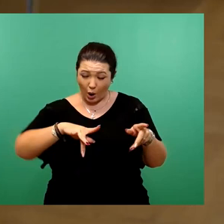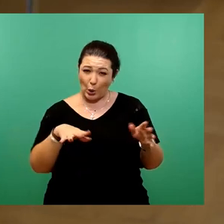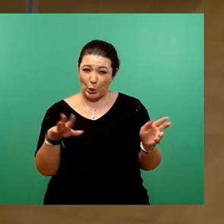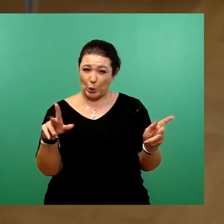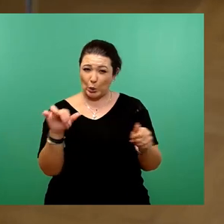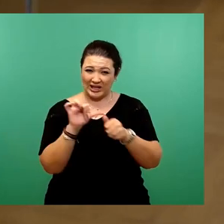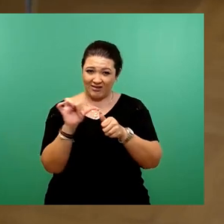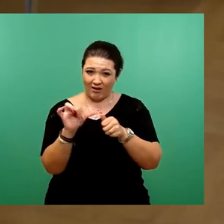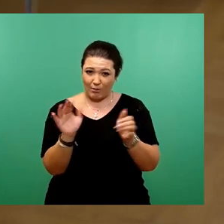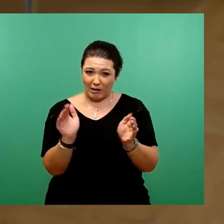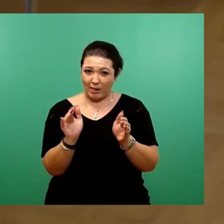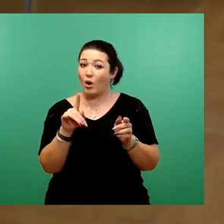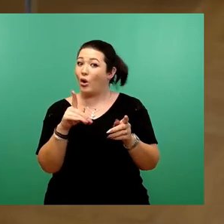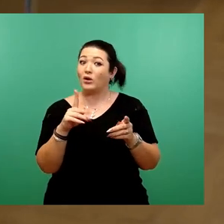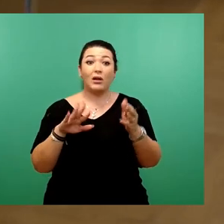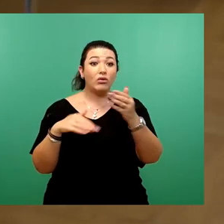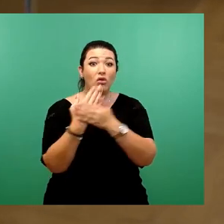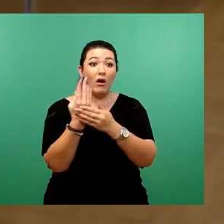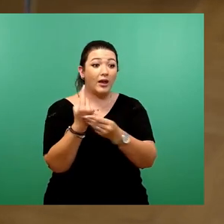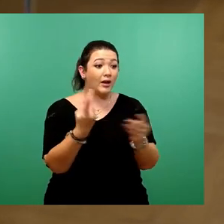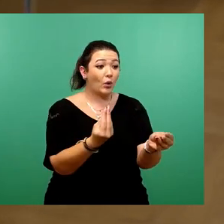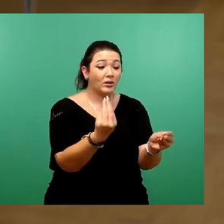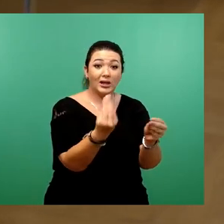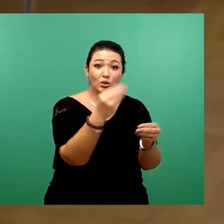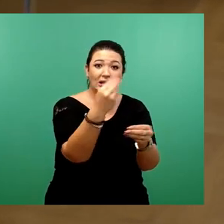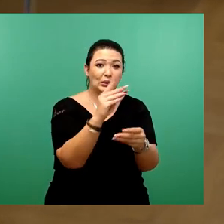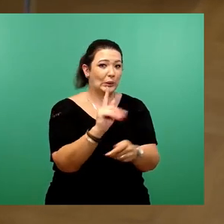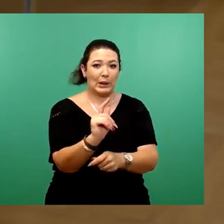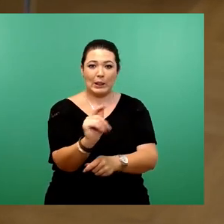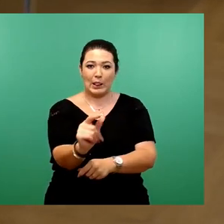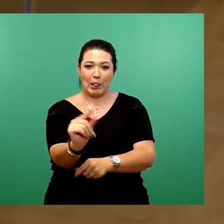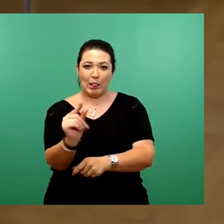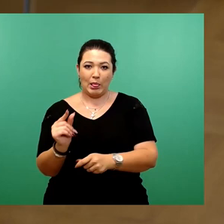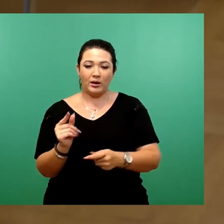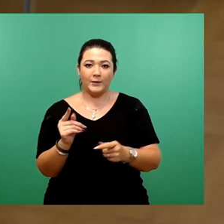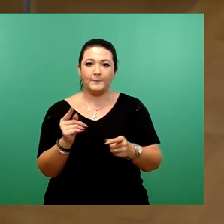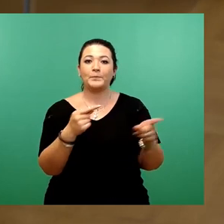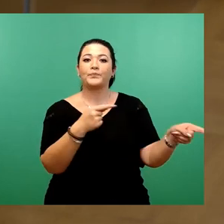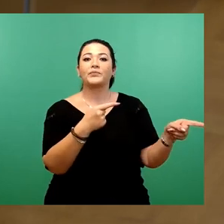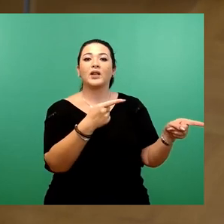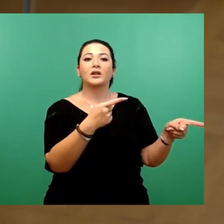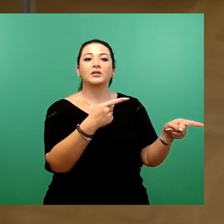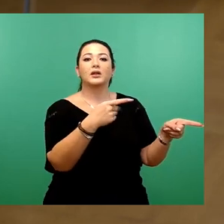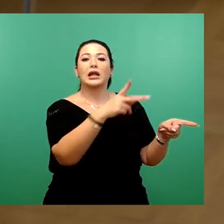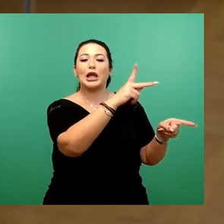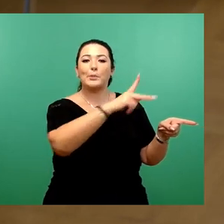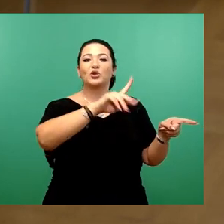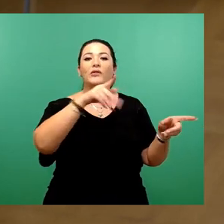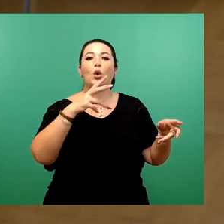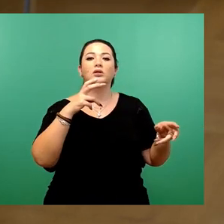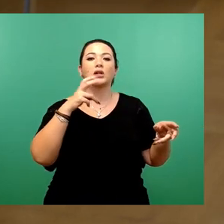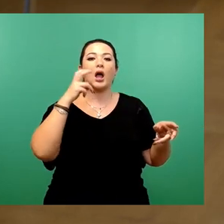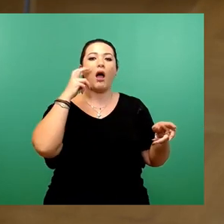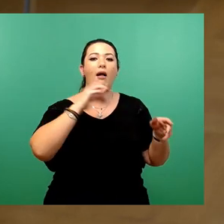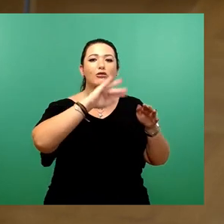Neues ausgewiesen. In Tolkewitz zwischen der Kipsdorfer und der Altenberger Straße gibt es ein wesentliches